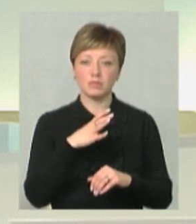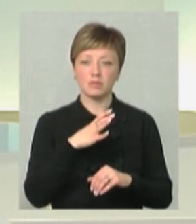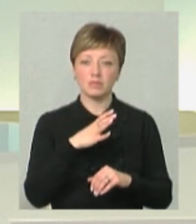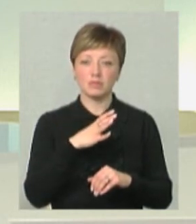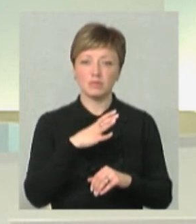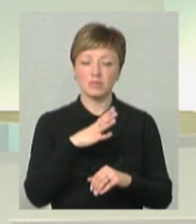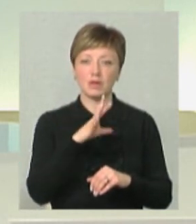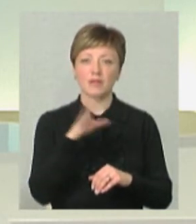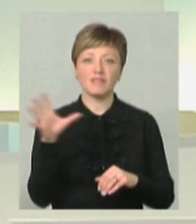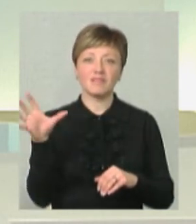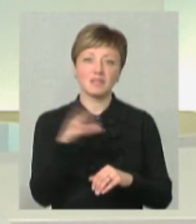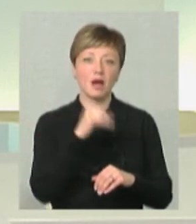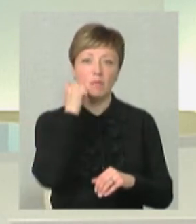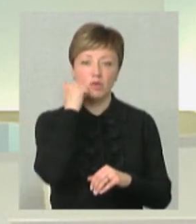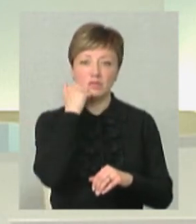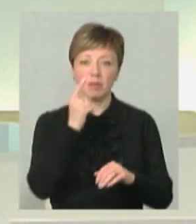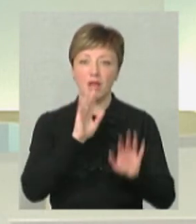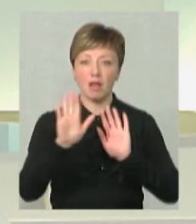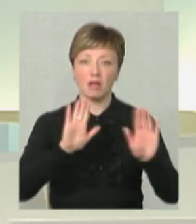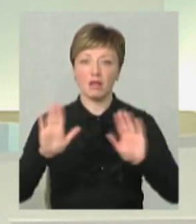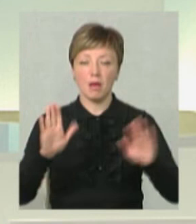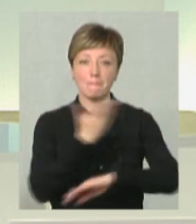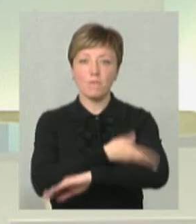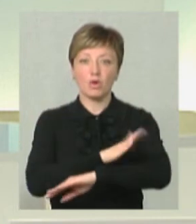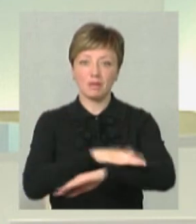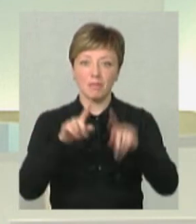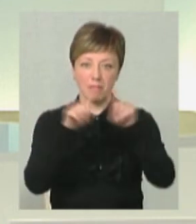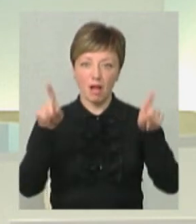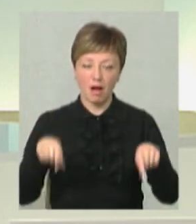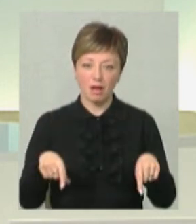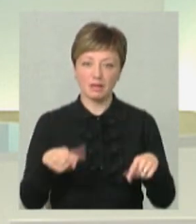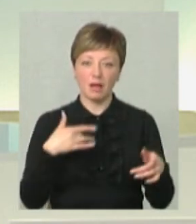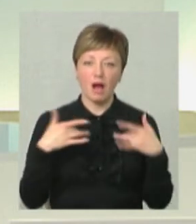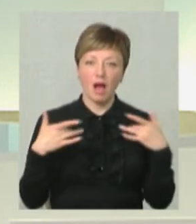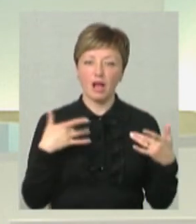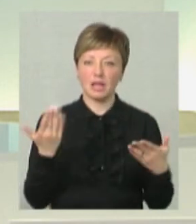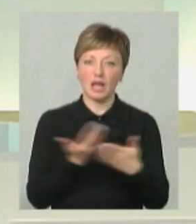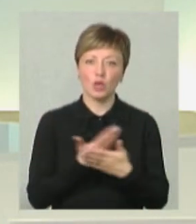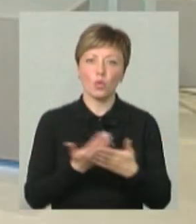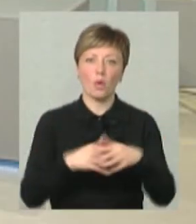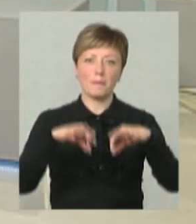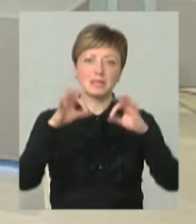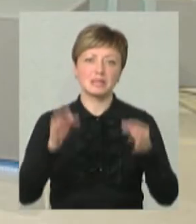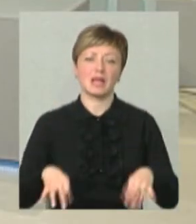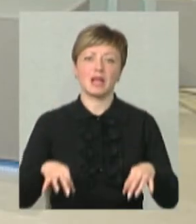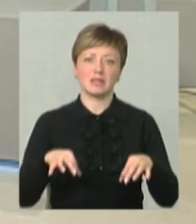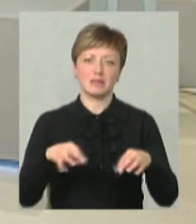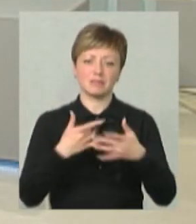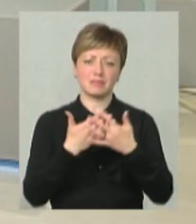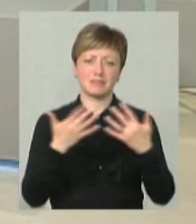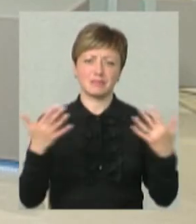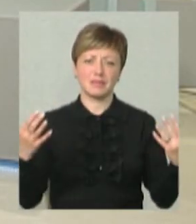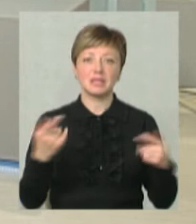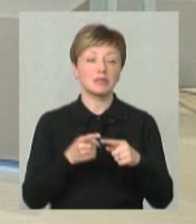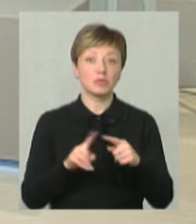І вся Москва була заклеєна польськими плакатами. Це і театр, і кіно, і мистецтво, і соціальні плакати.